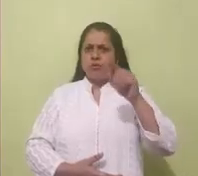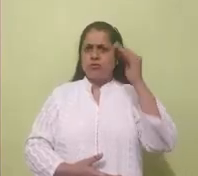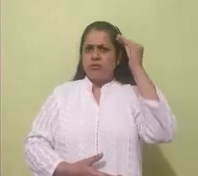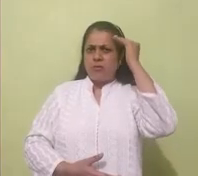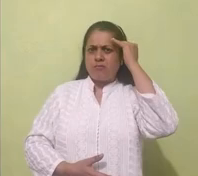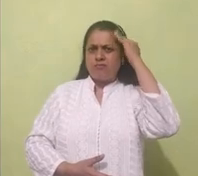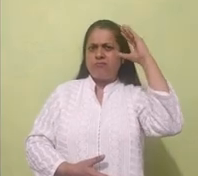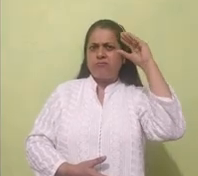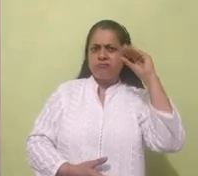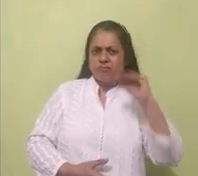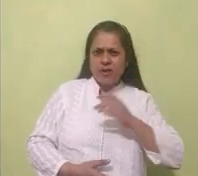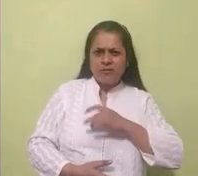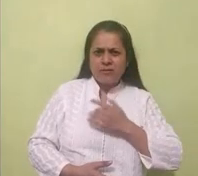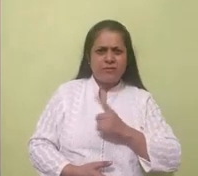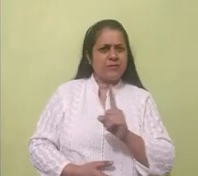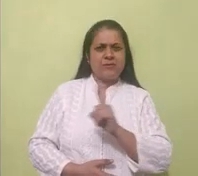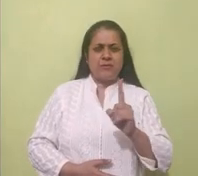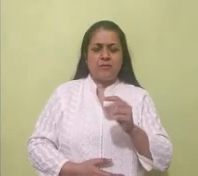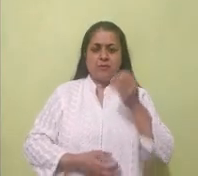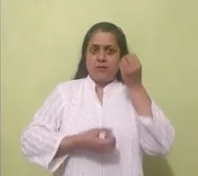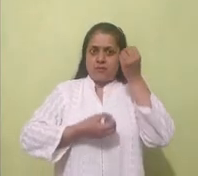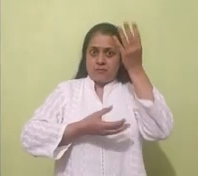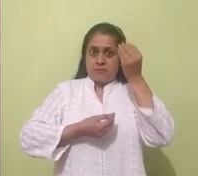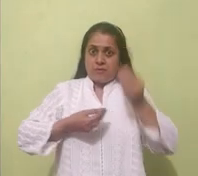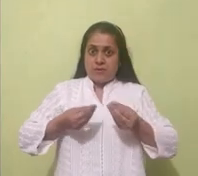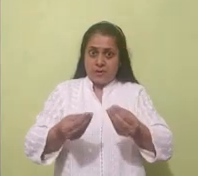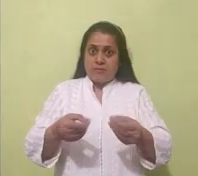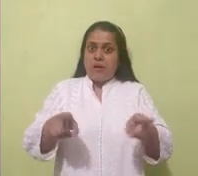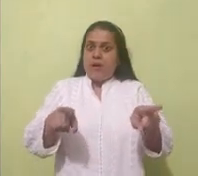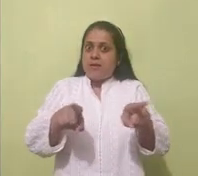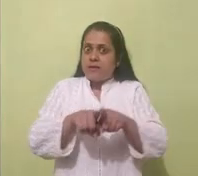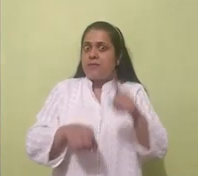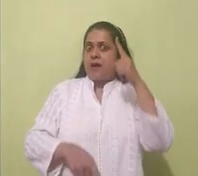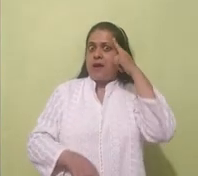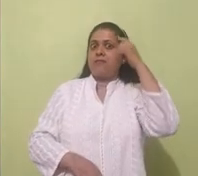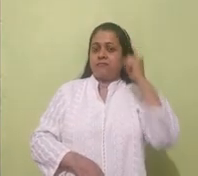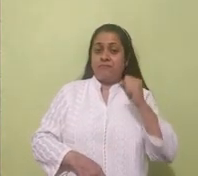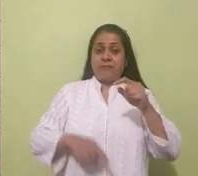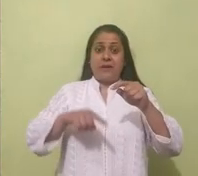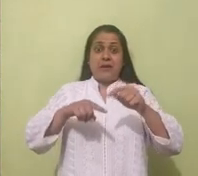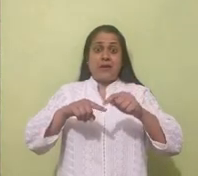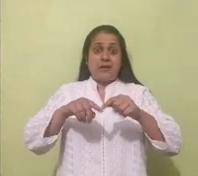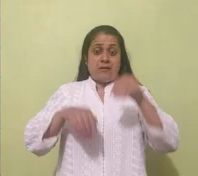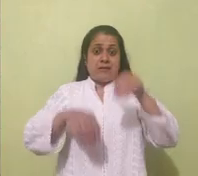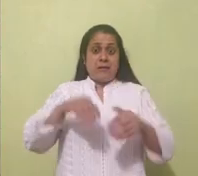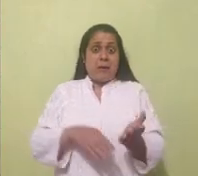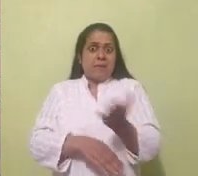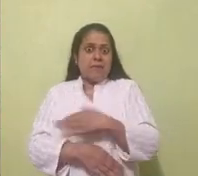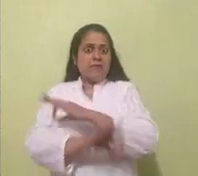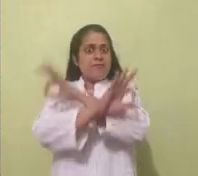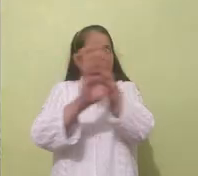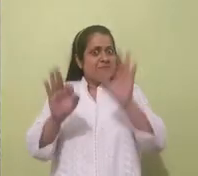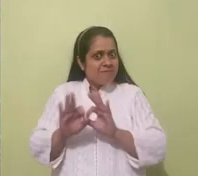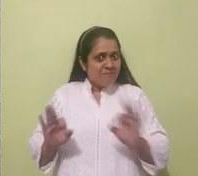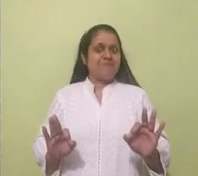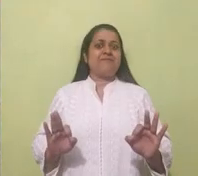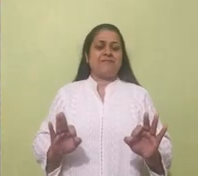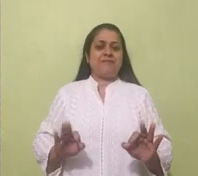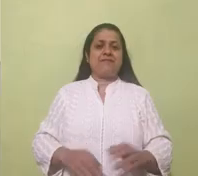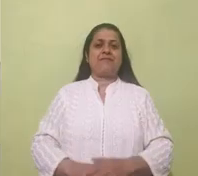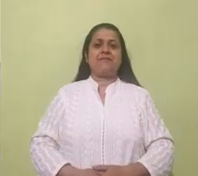खुद को अध्यान न समझो बताई हुई चानकारी को ध्यान में रखकर मतदान के लिए तैयार रहो